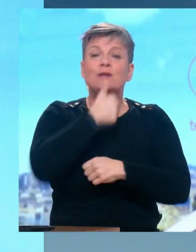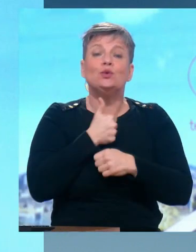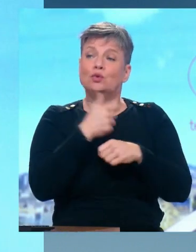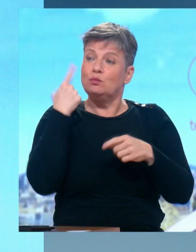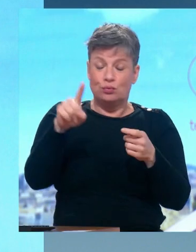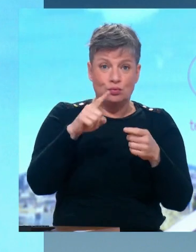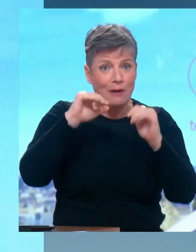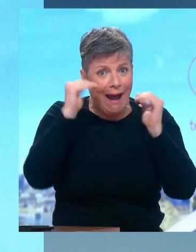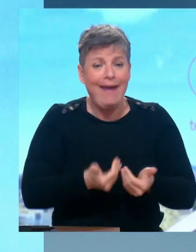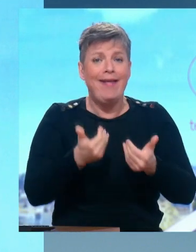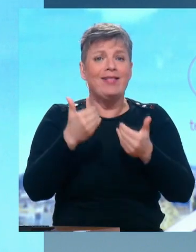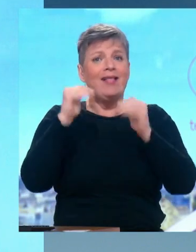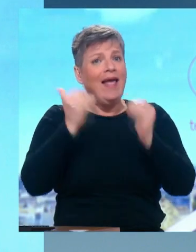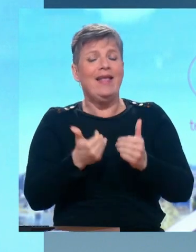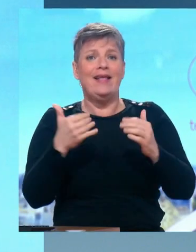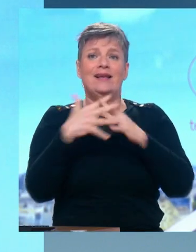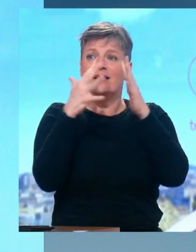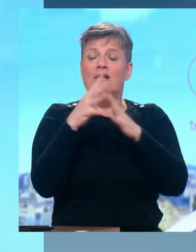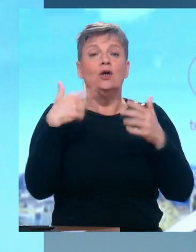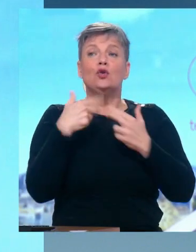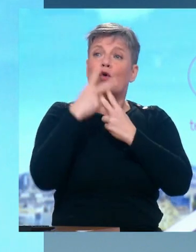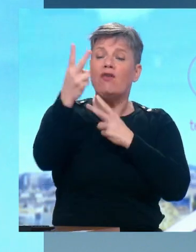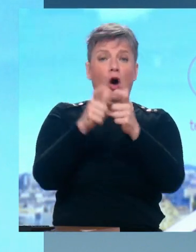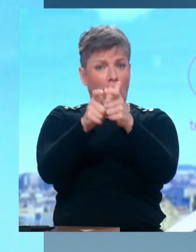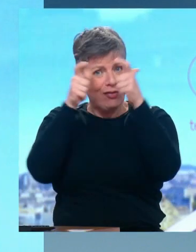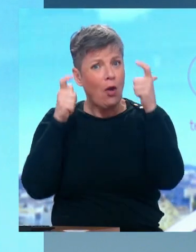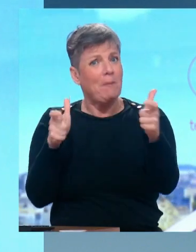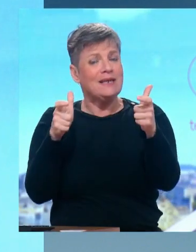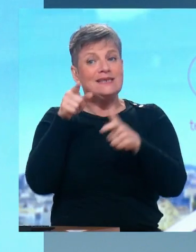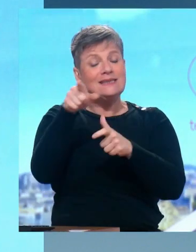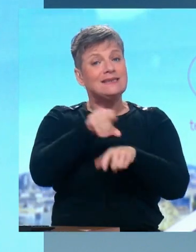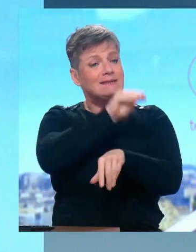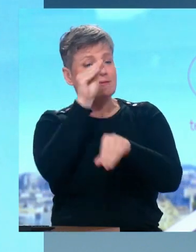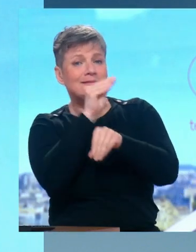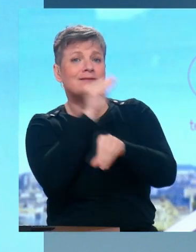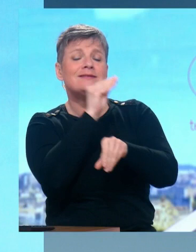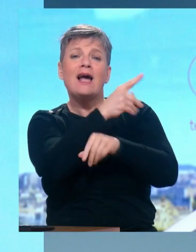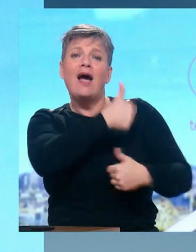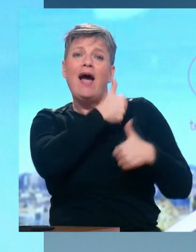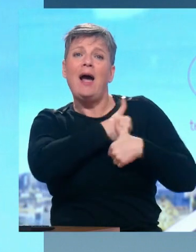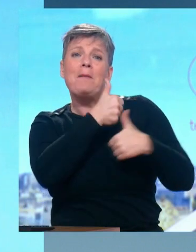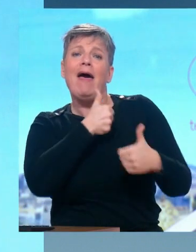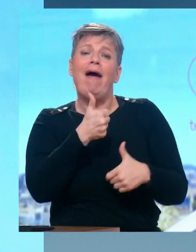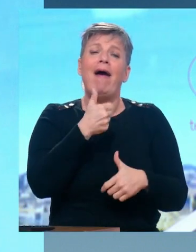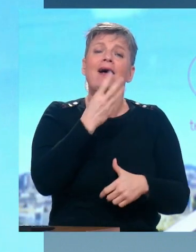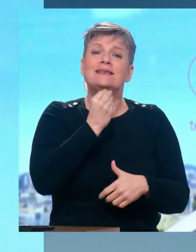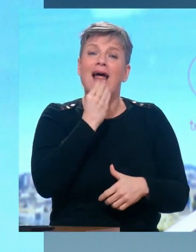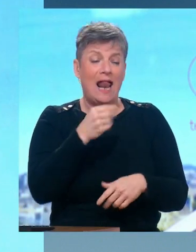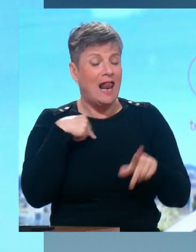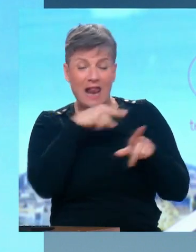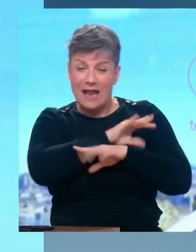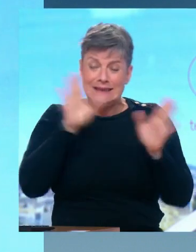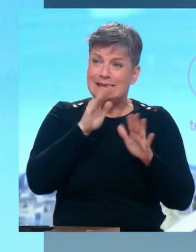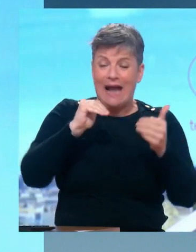compagnies, des multinationales qui aujourd'hui alimentent l'armée israélienne. C'est une horreur et je